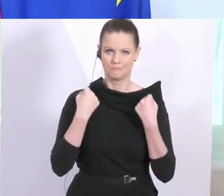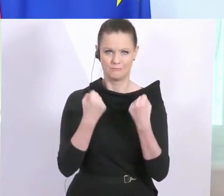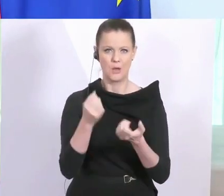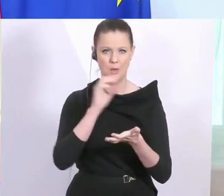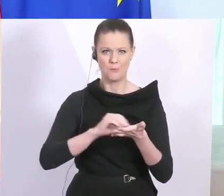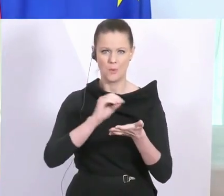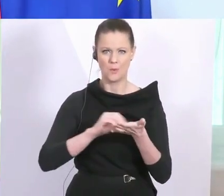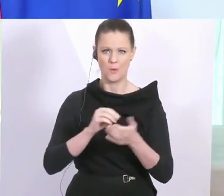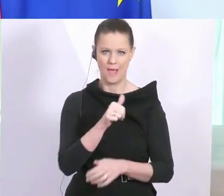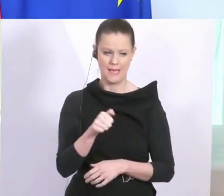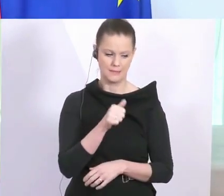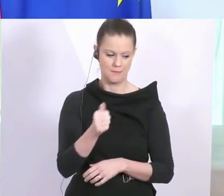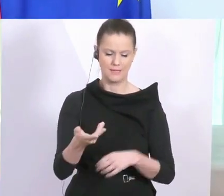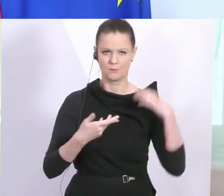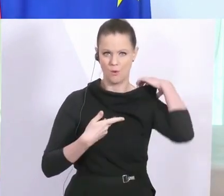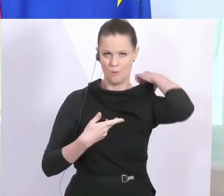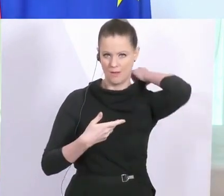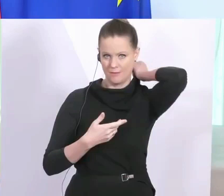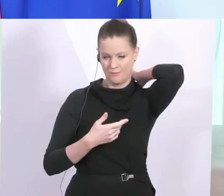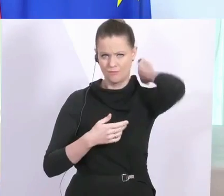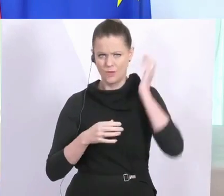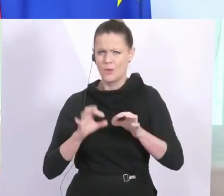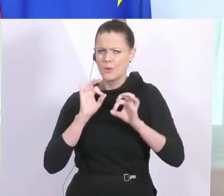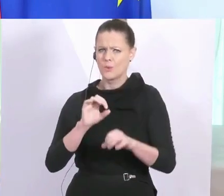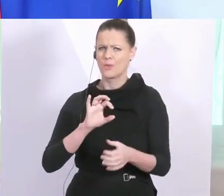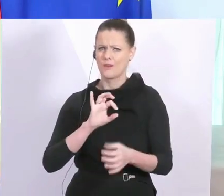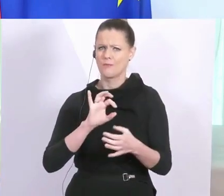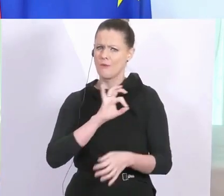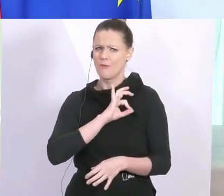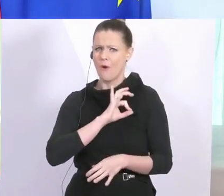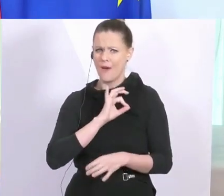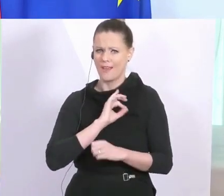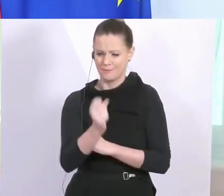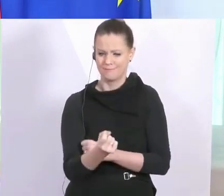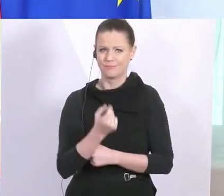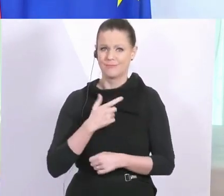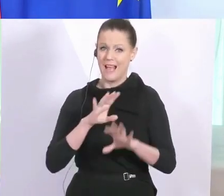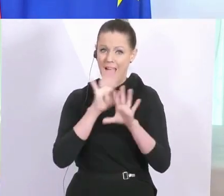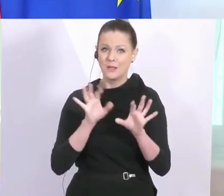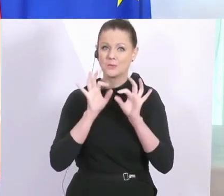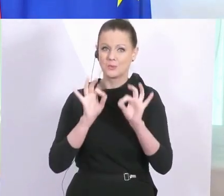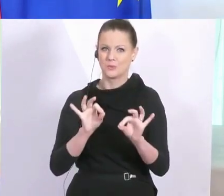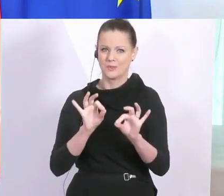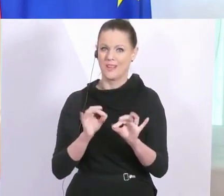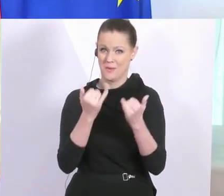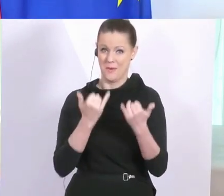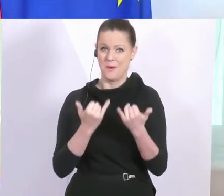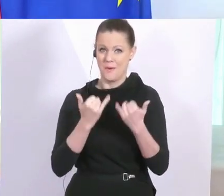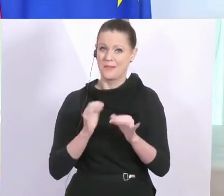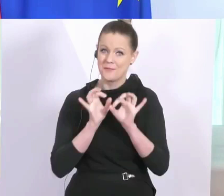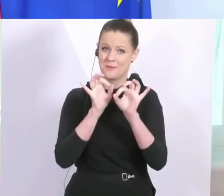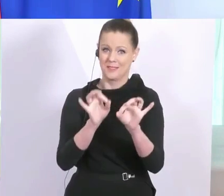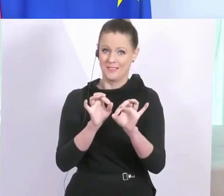habe ich eine SMS bekommen von einem guten Freund von mir, der mir geschrieben hat, alles Gute für heute. Ich hoffe,